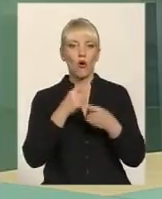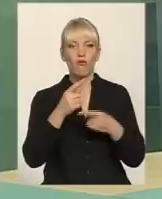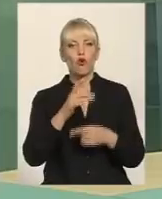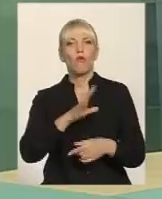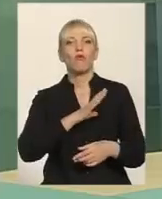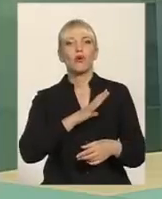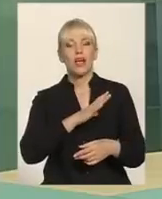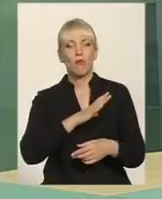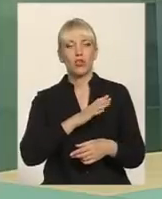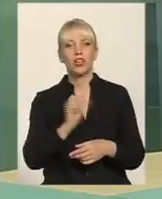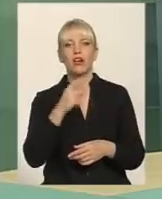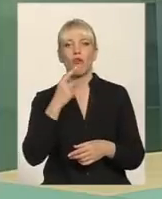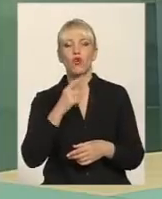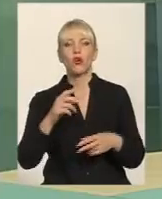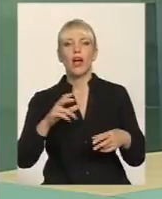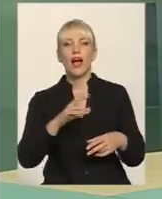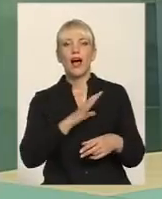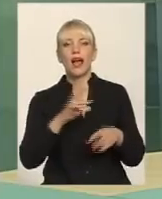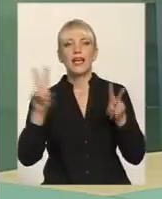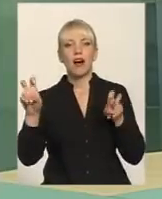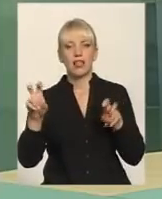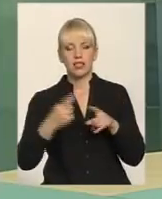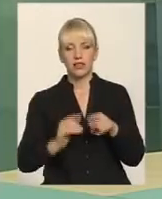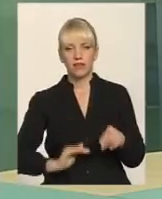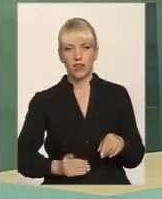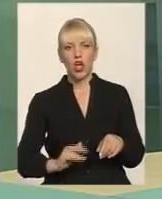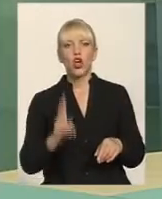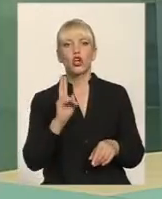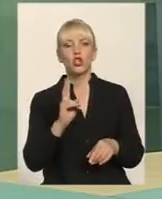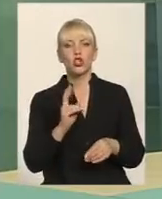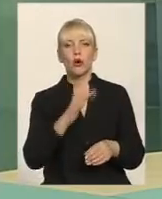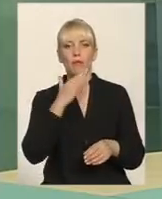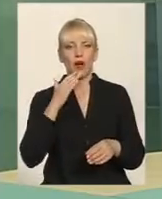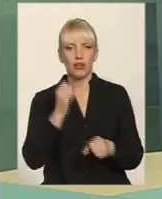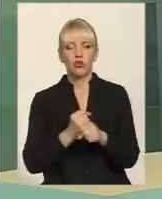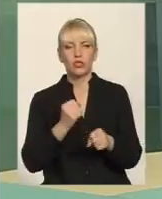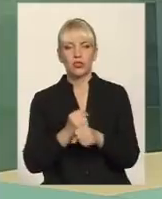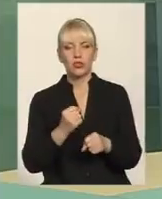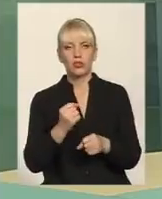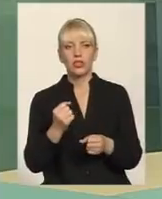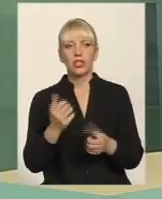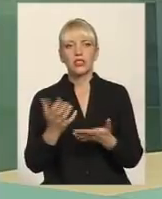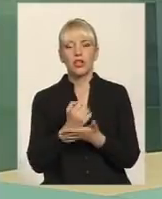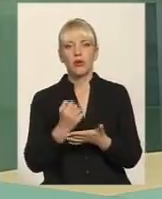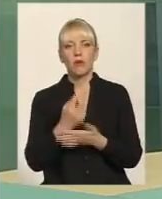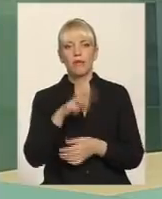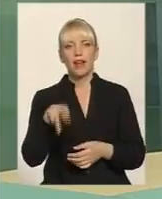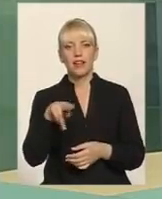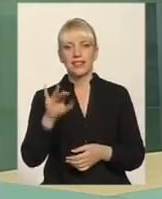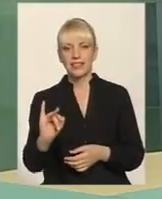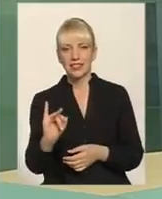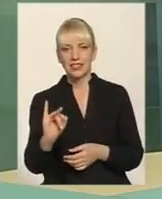про олігархів, які збагатилися за рахунок держави, які сколотили мільярди за рахунок держави, щоб вони зібралися і